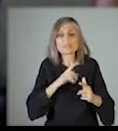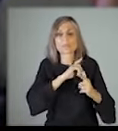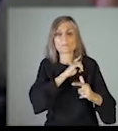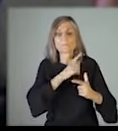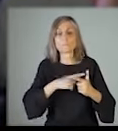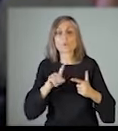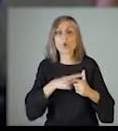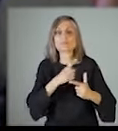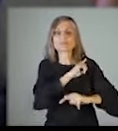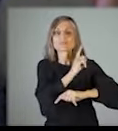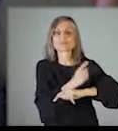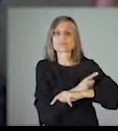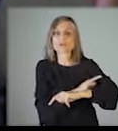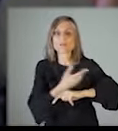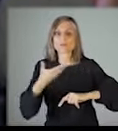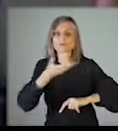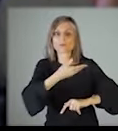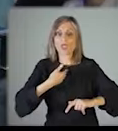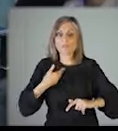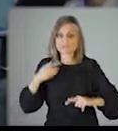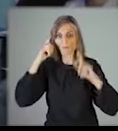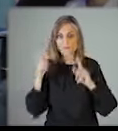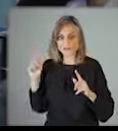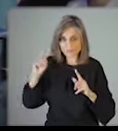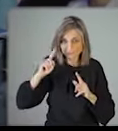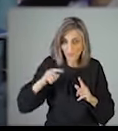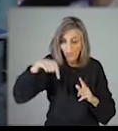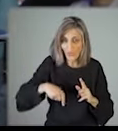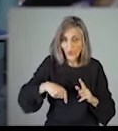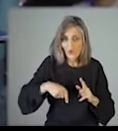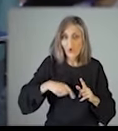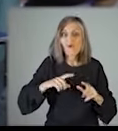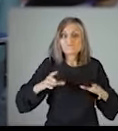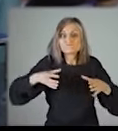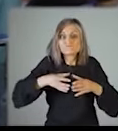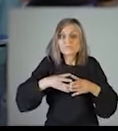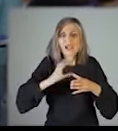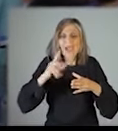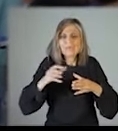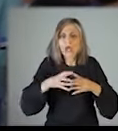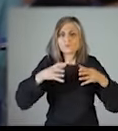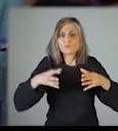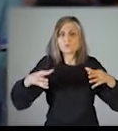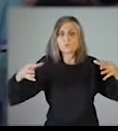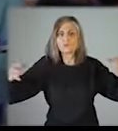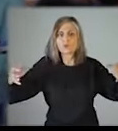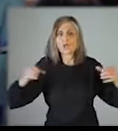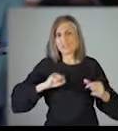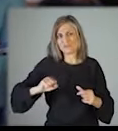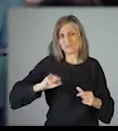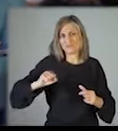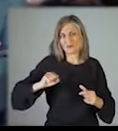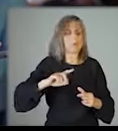δυναμική που μας οδήγησε σήμερα ως εδώ γίνεται κάθε μέρα πιο ισχυρή. Το φράγμα του φόβου